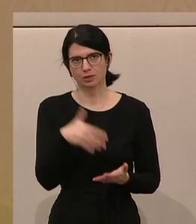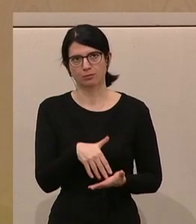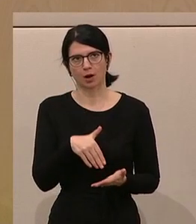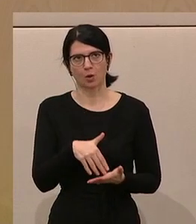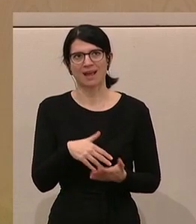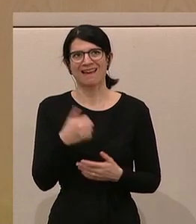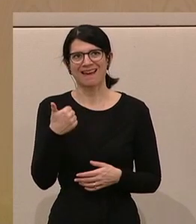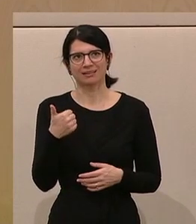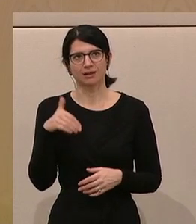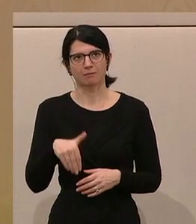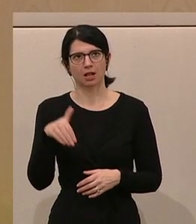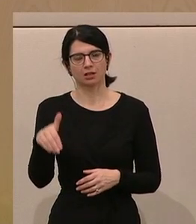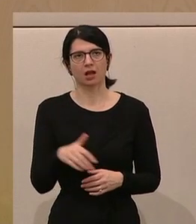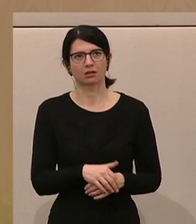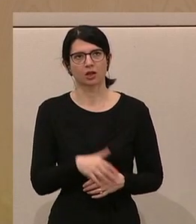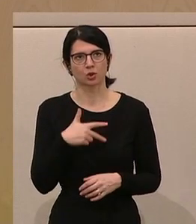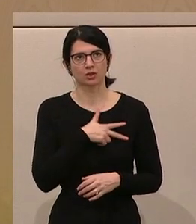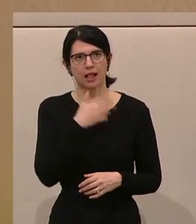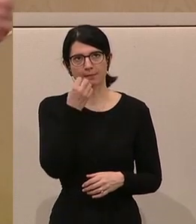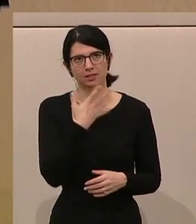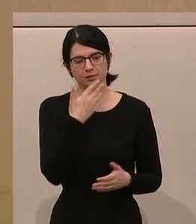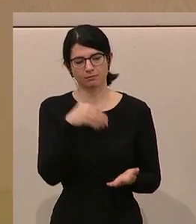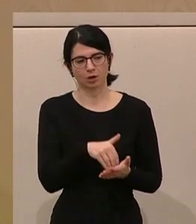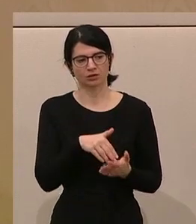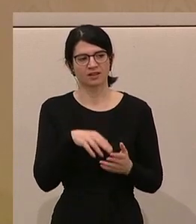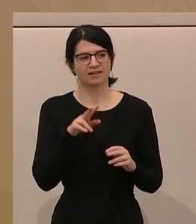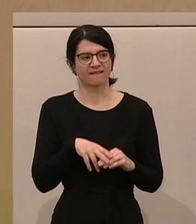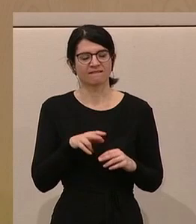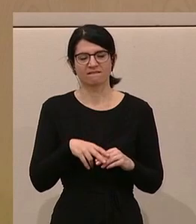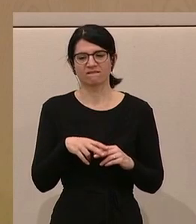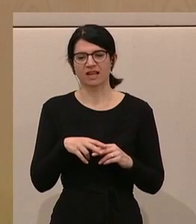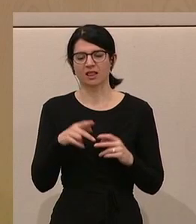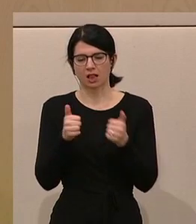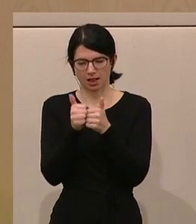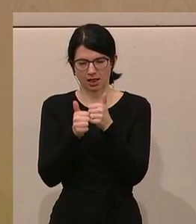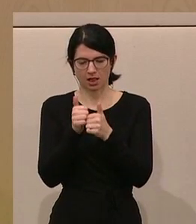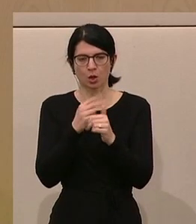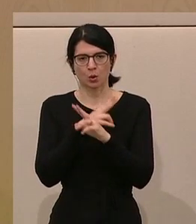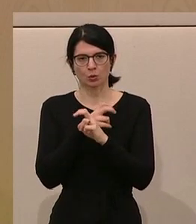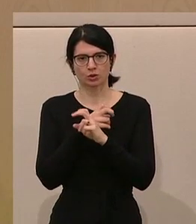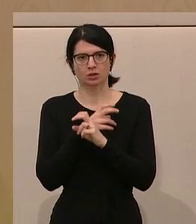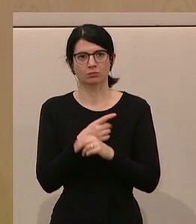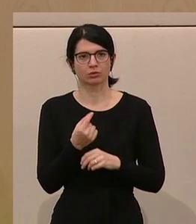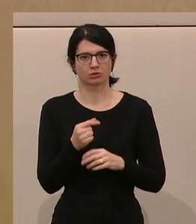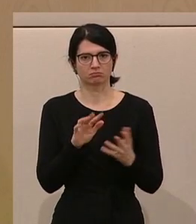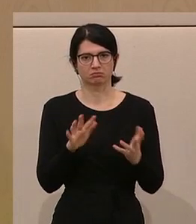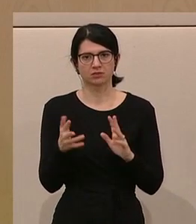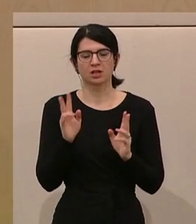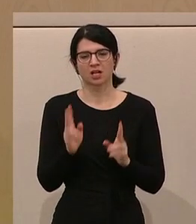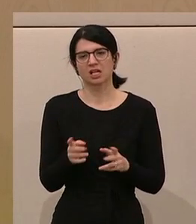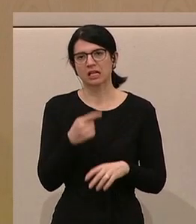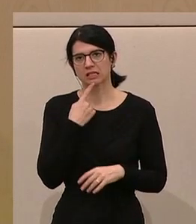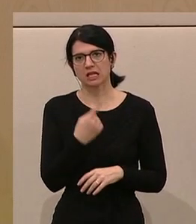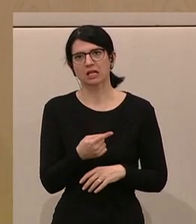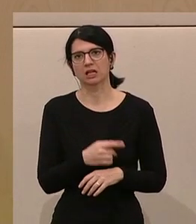ist. Zu einer Milliarde Sozialmissbrauch. Jetzt, wenn man das herunterrechnet auf Österreich, dann kann man ungefähr davon